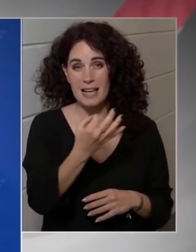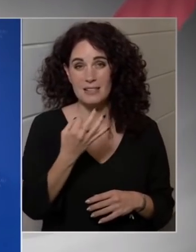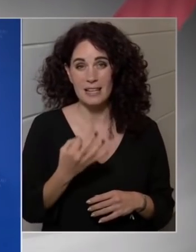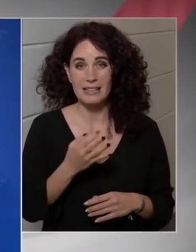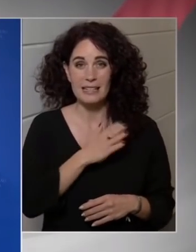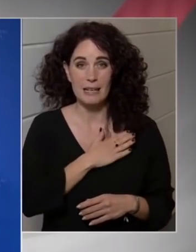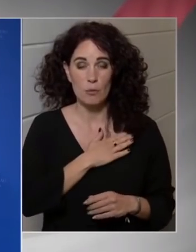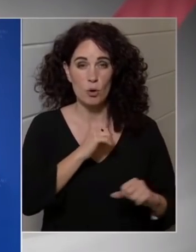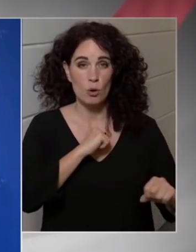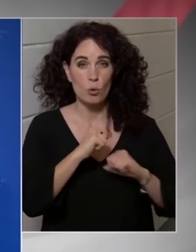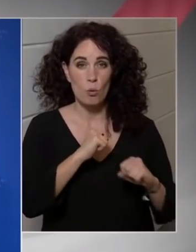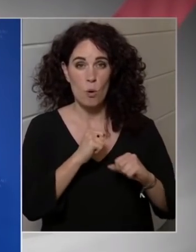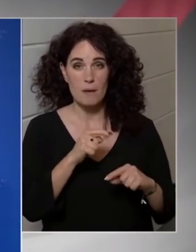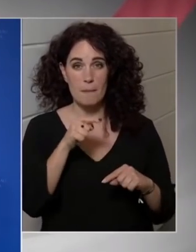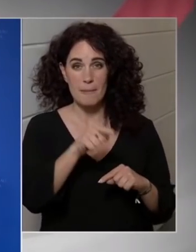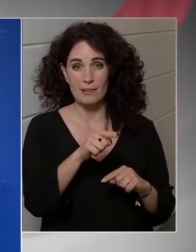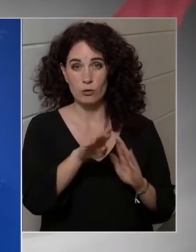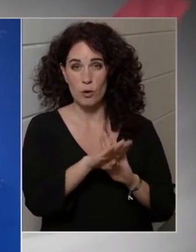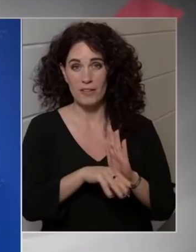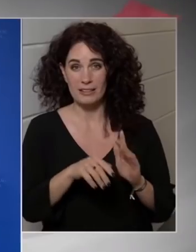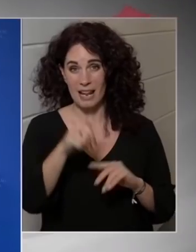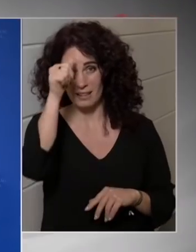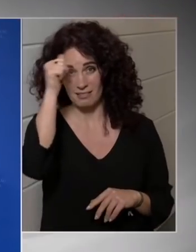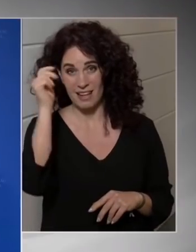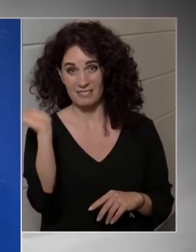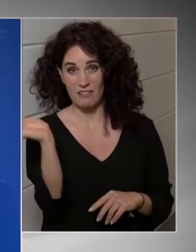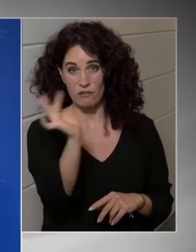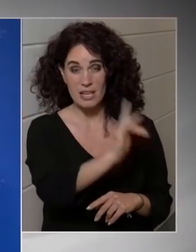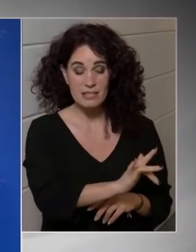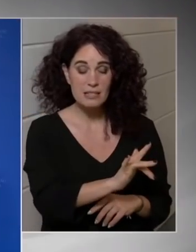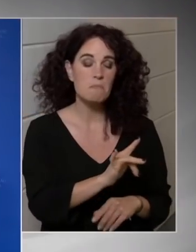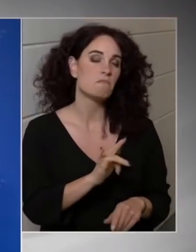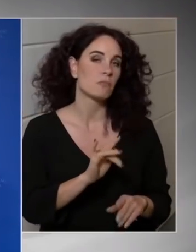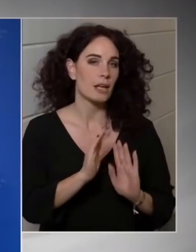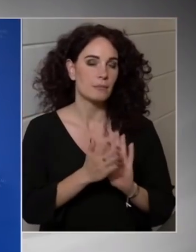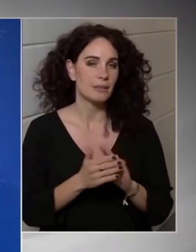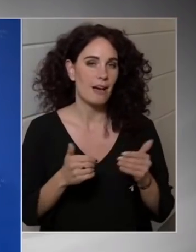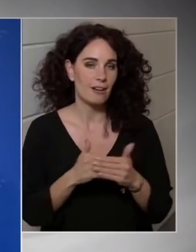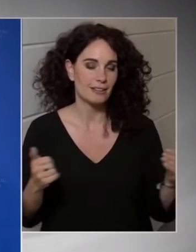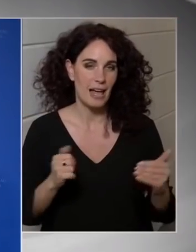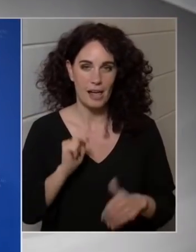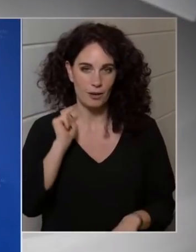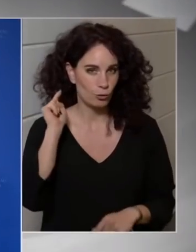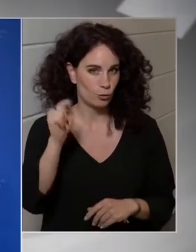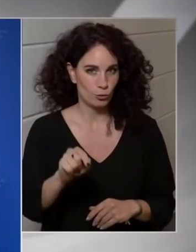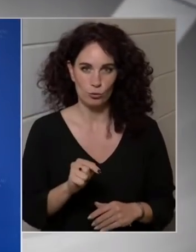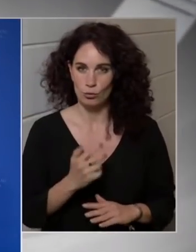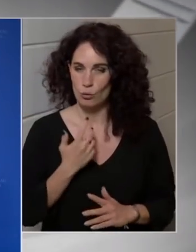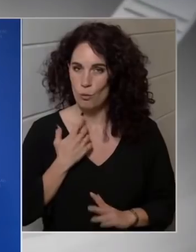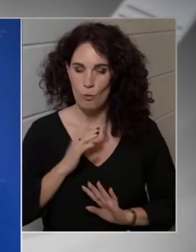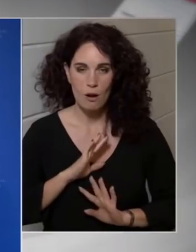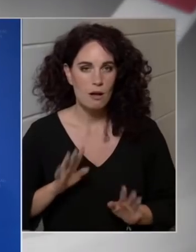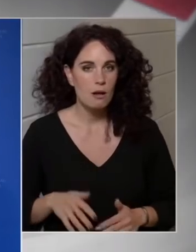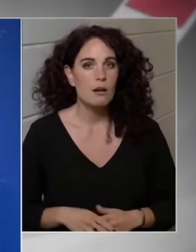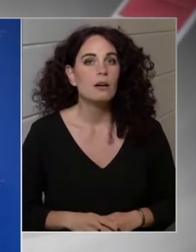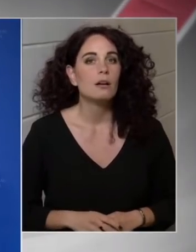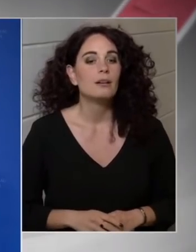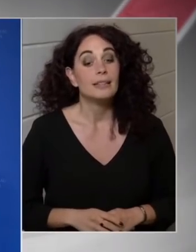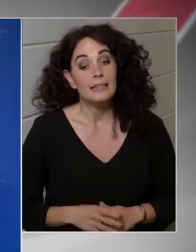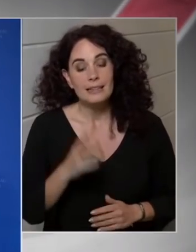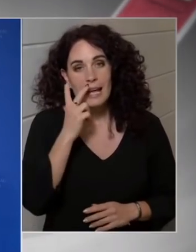kiérdemlő kormányt törvénytelnek nevez. Ez minden határon túl van, de hát látjuk, hogy a